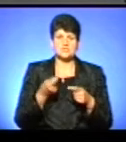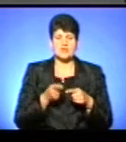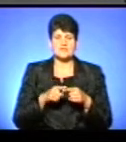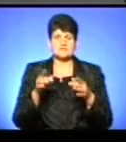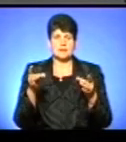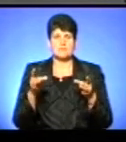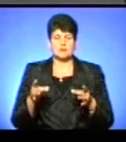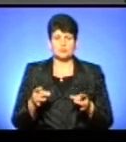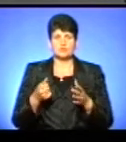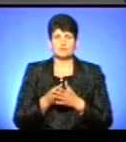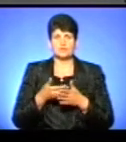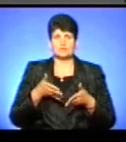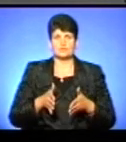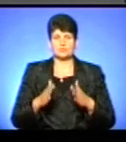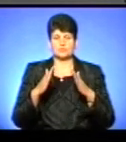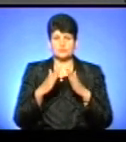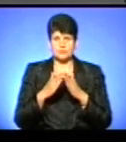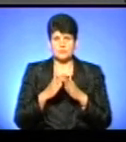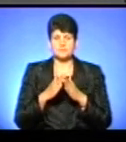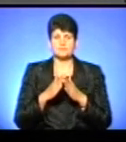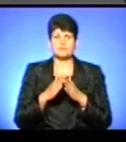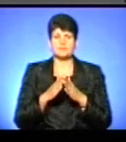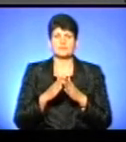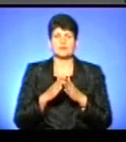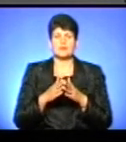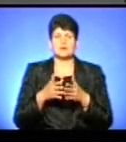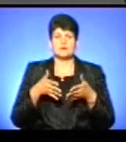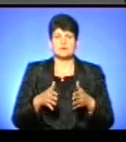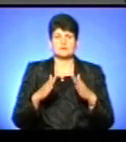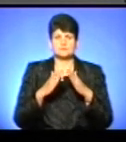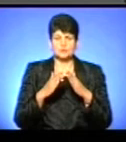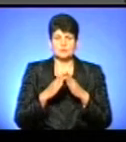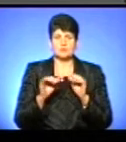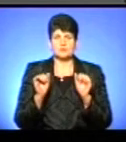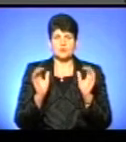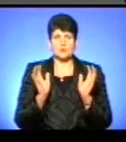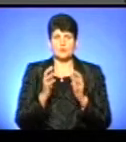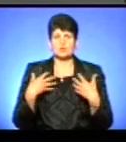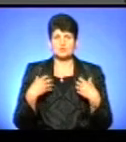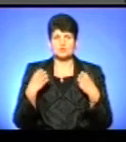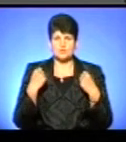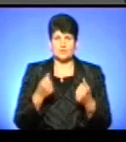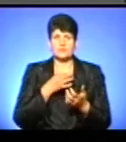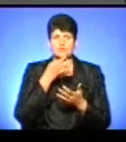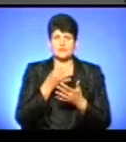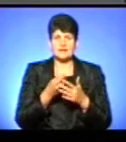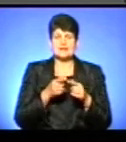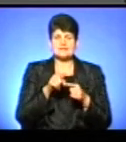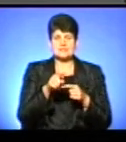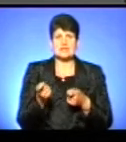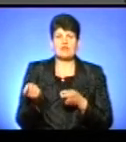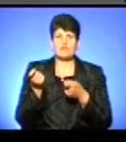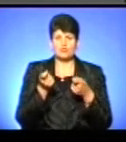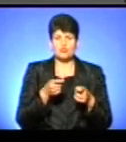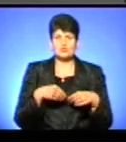пакунків до пологових відділень. Пологове відділення, тобто управління охорони здоров'я, відповідає за їх вручення